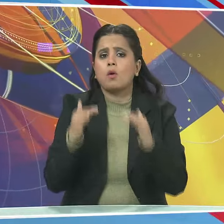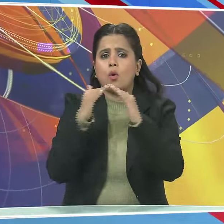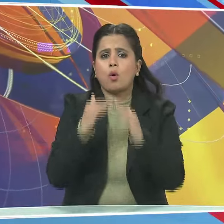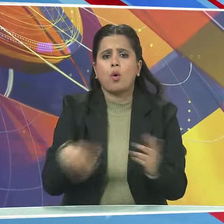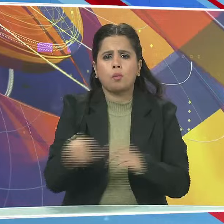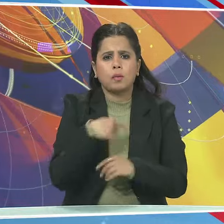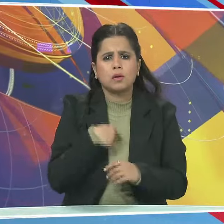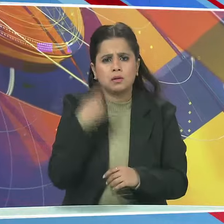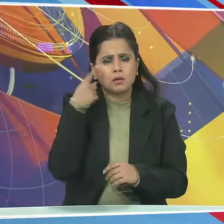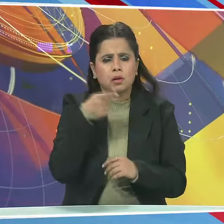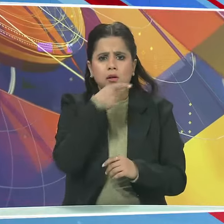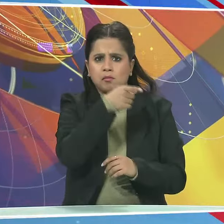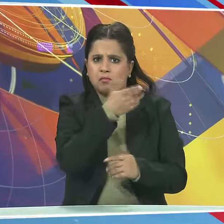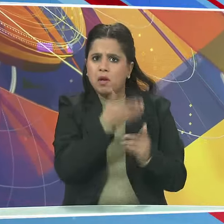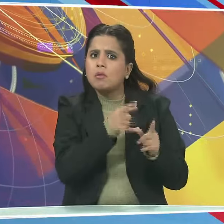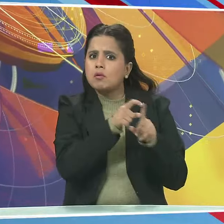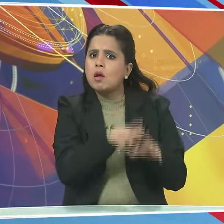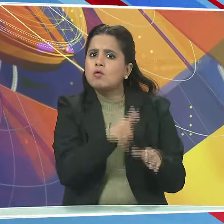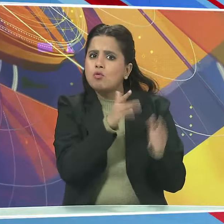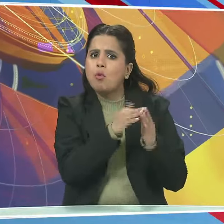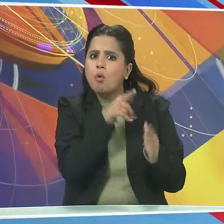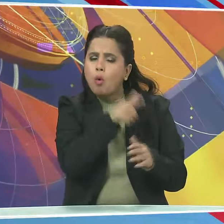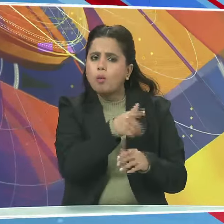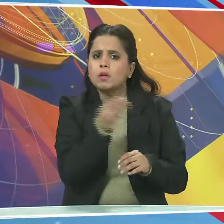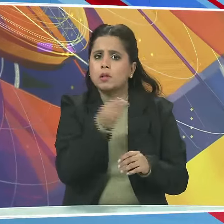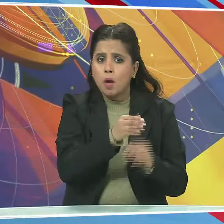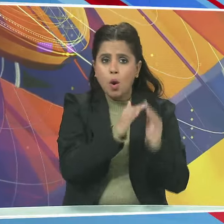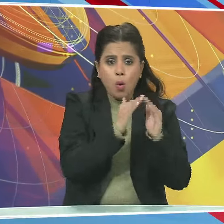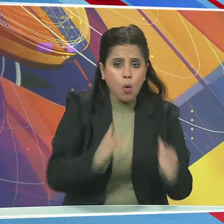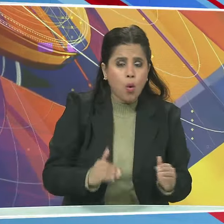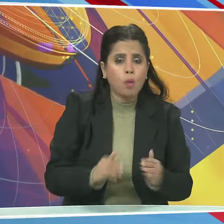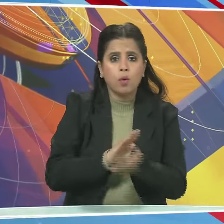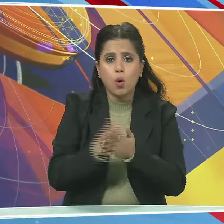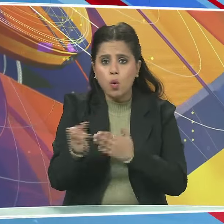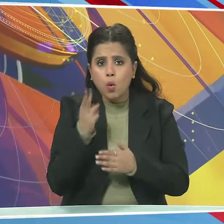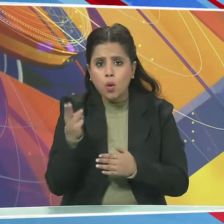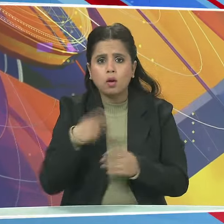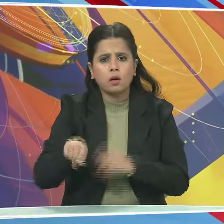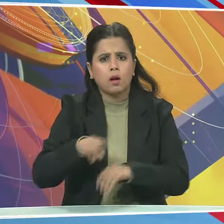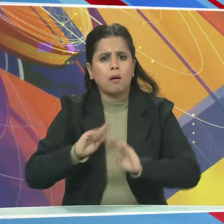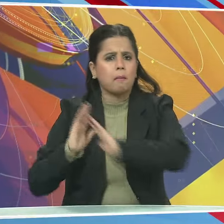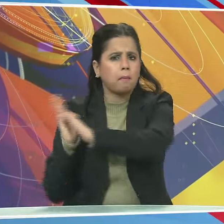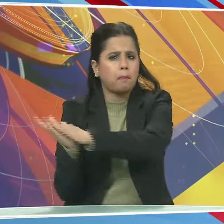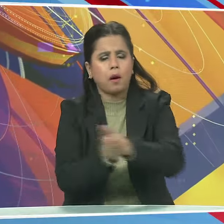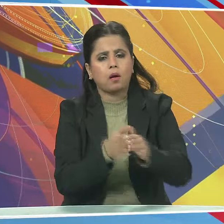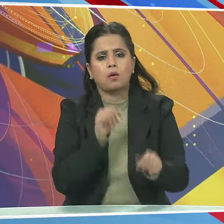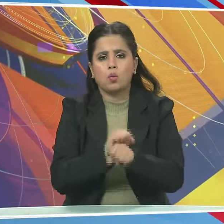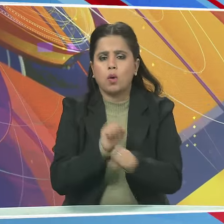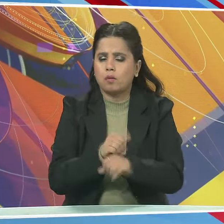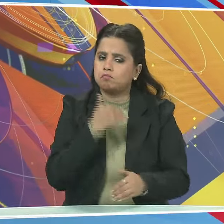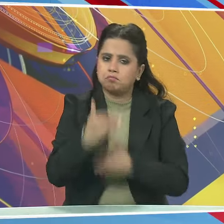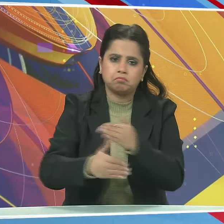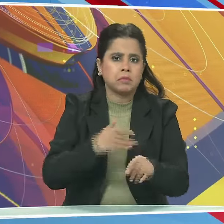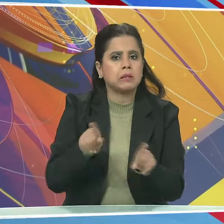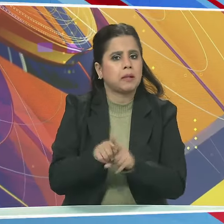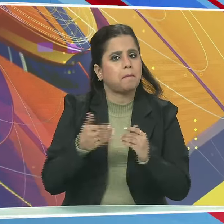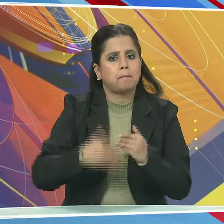असुरक्षित चिन्नित करते हुए इन घरों और होटलों को ध्वस्त करने का कार जारी है